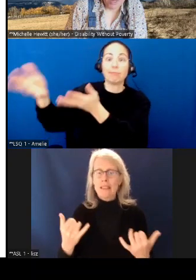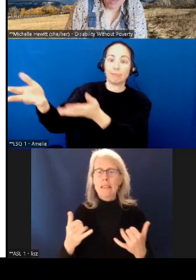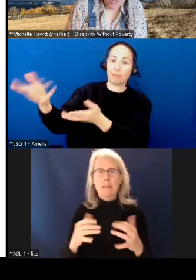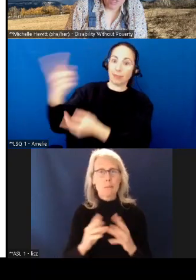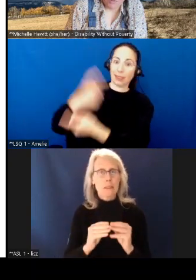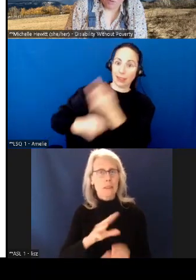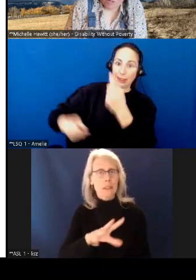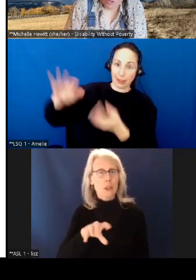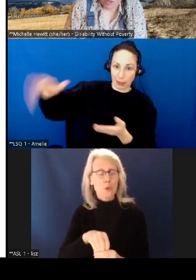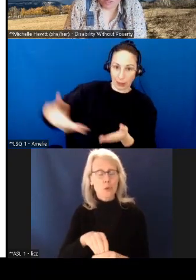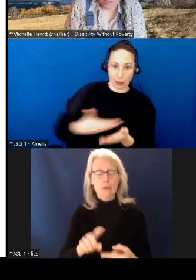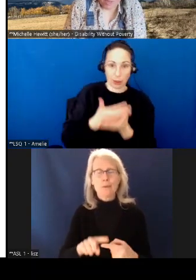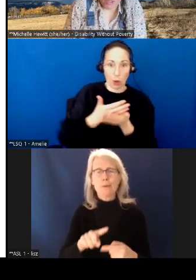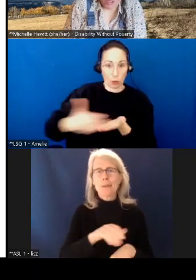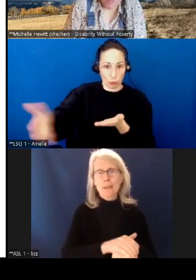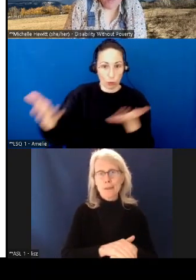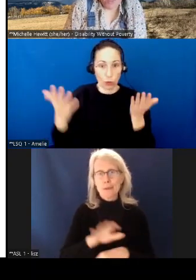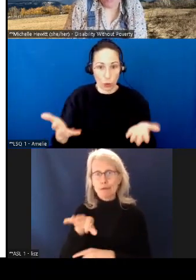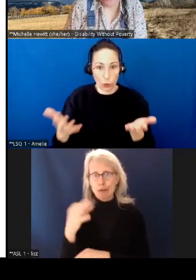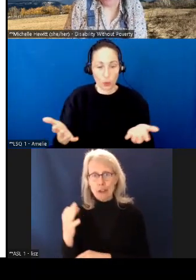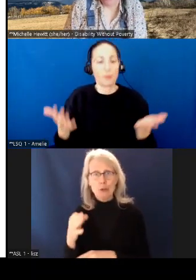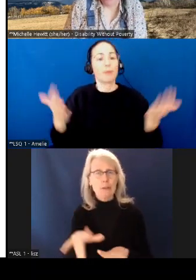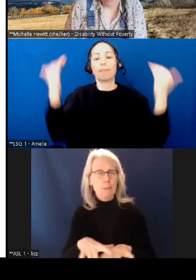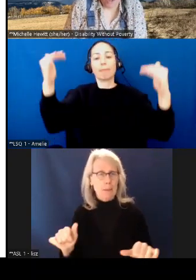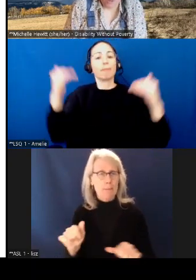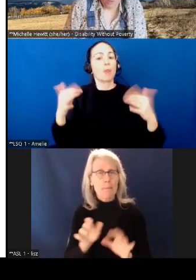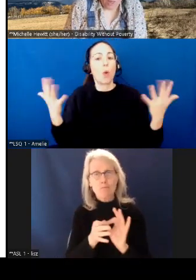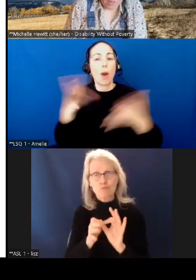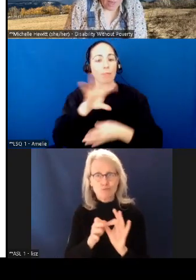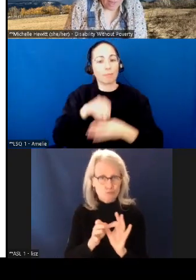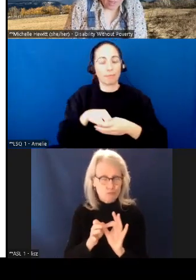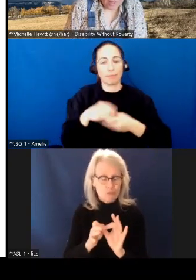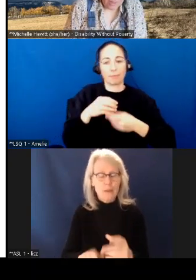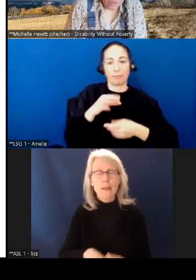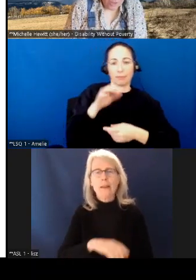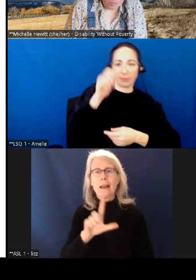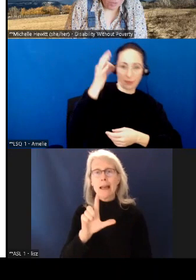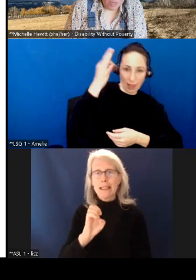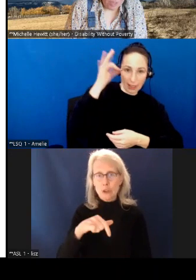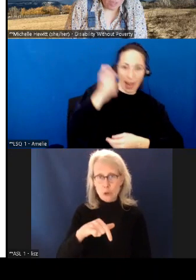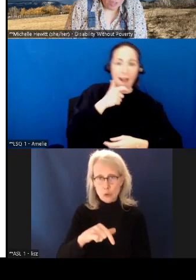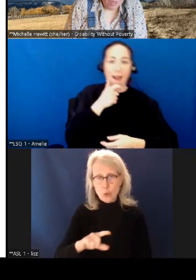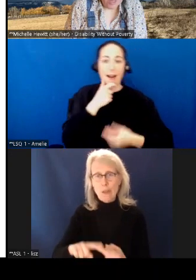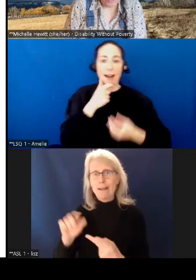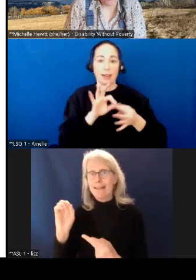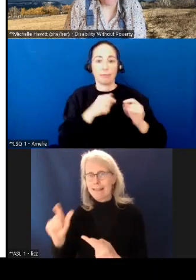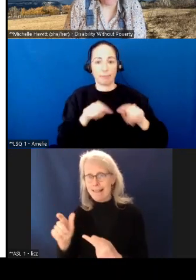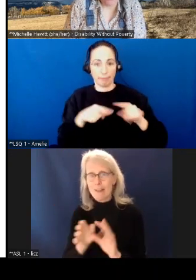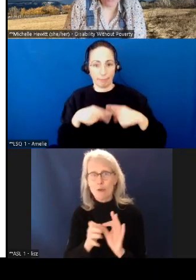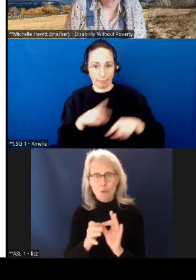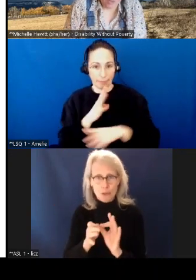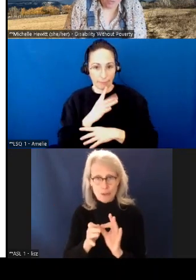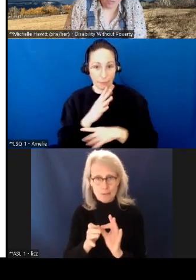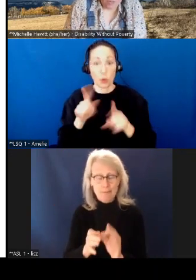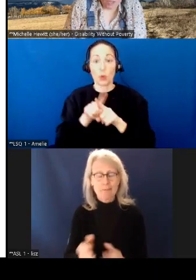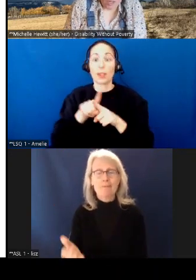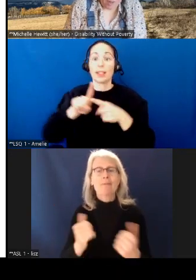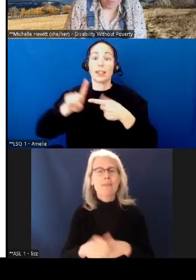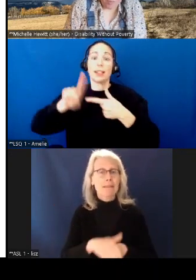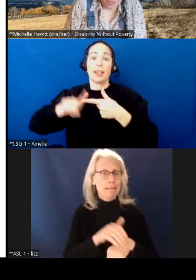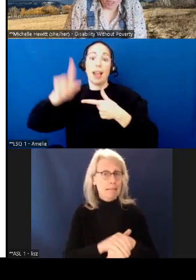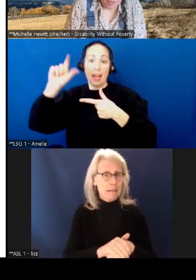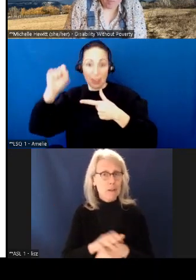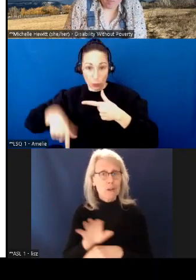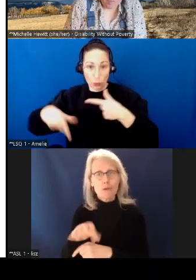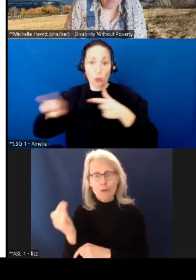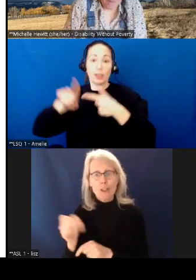au long de la journée. Notre rencontre aujourd'hui comprend l'interprétation simultanée en anglais et en français, l'interprétation LSQ